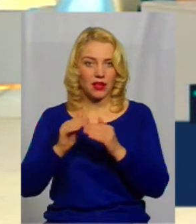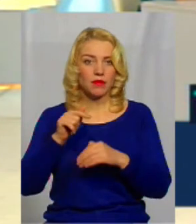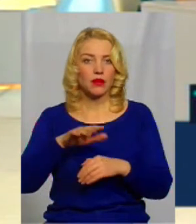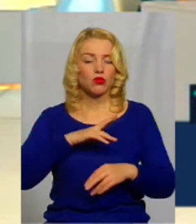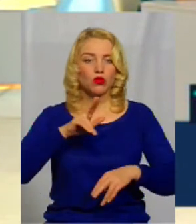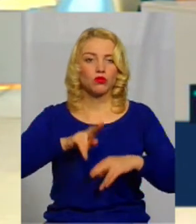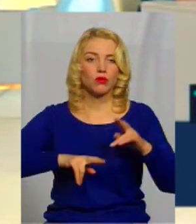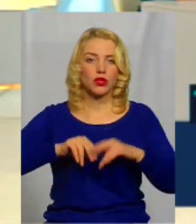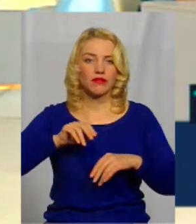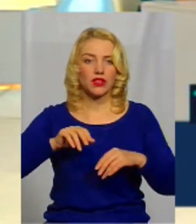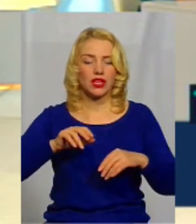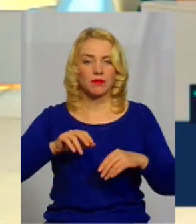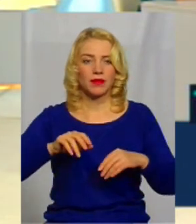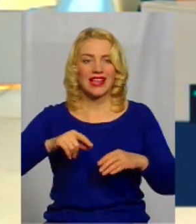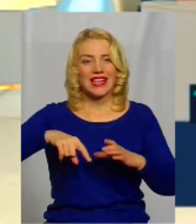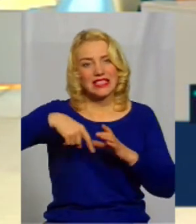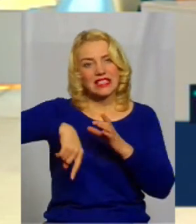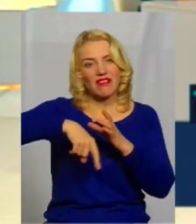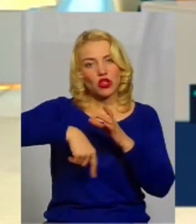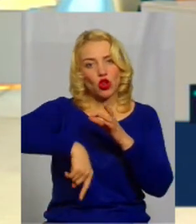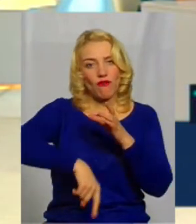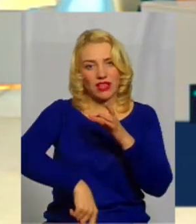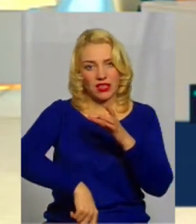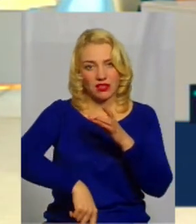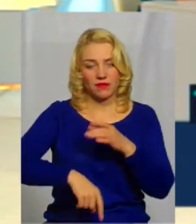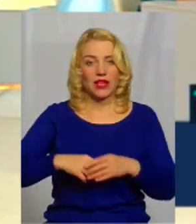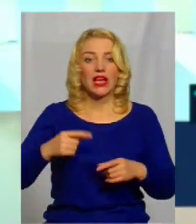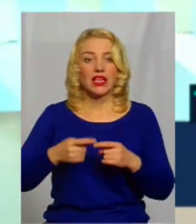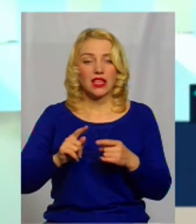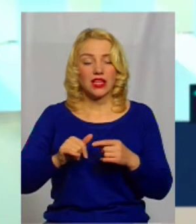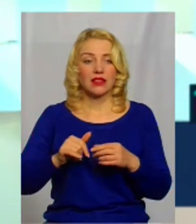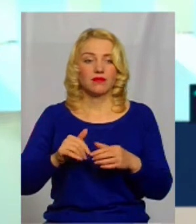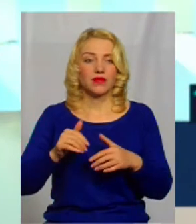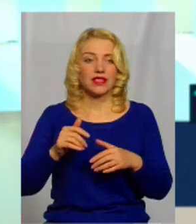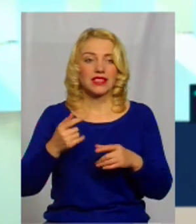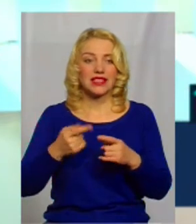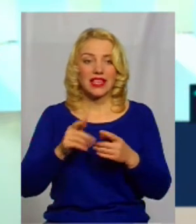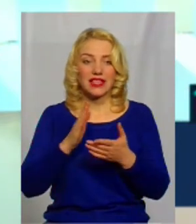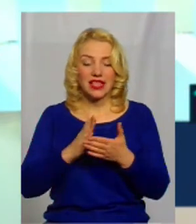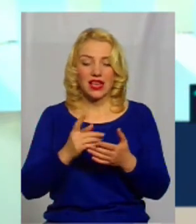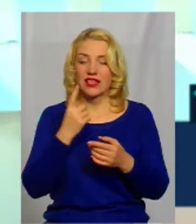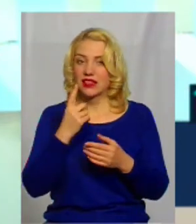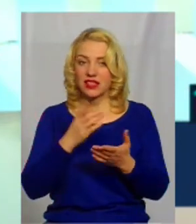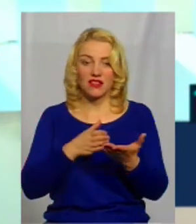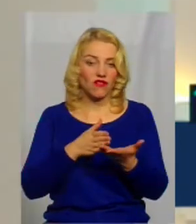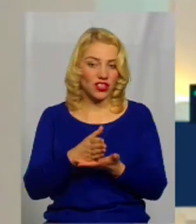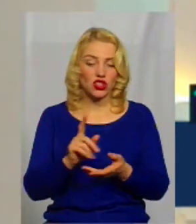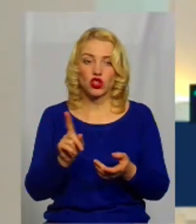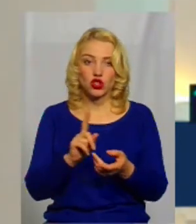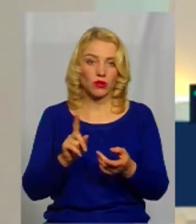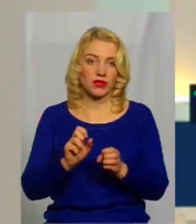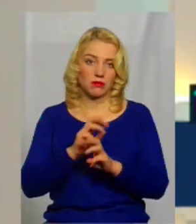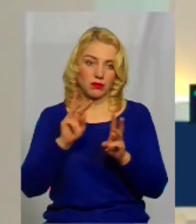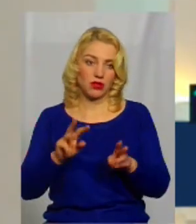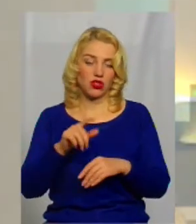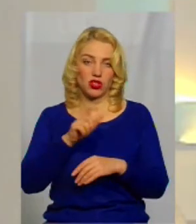не Крениці, а сверловини. Це єдиний вихід для того, щоб забезпечити людей питною водою якісною.